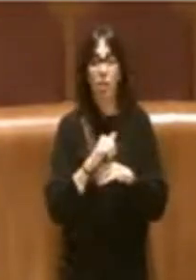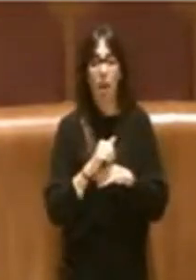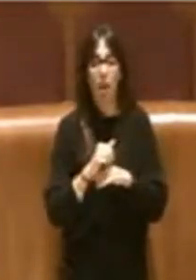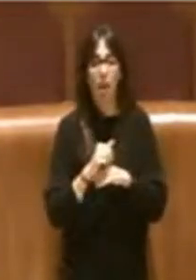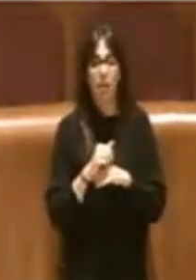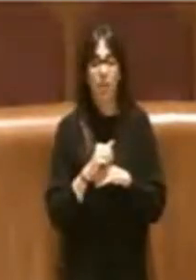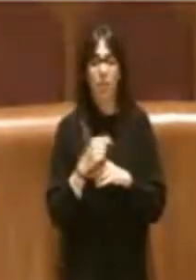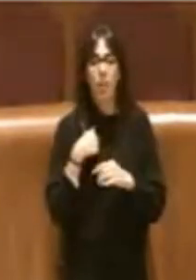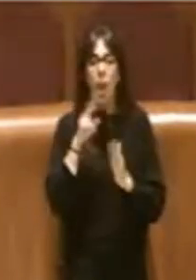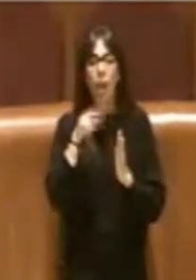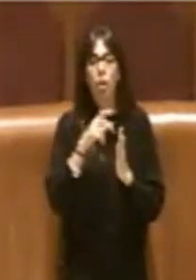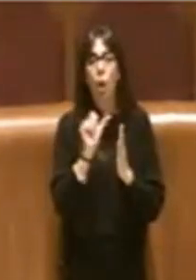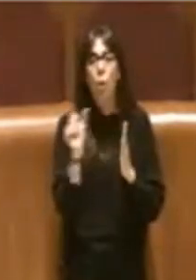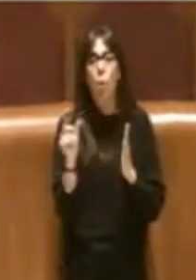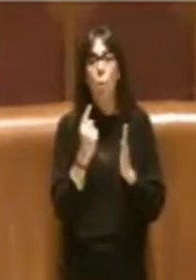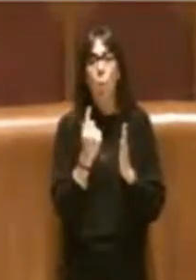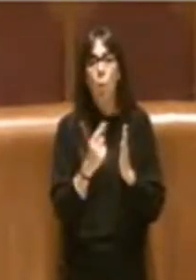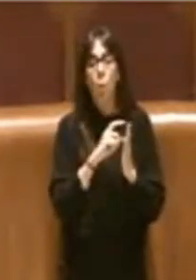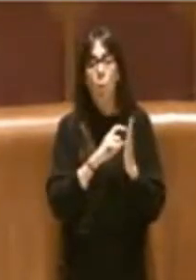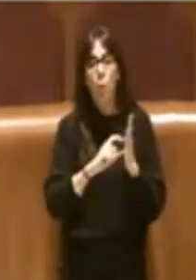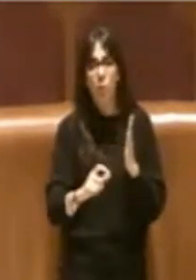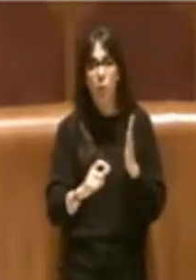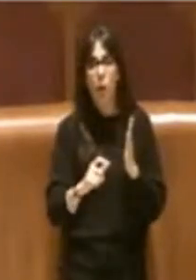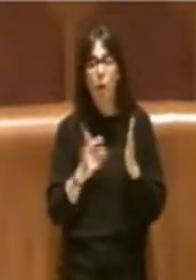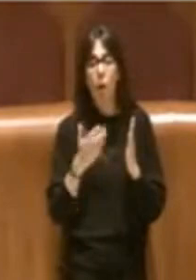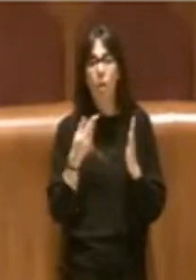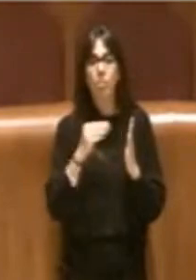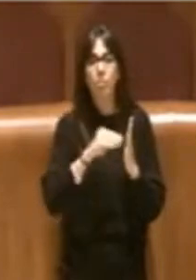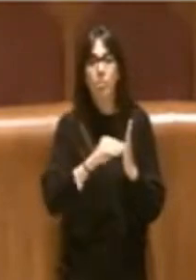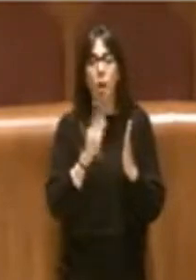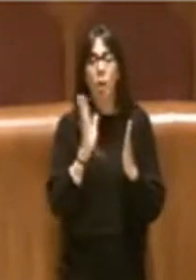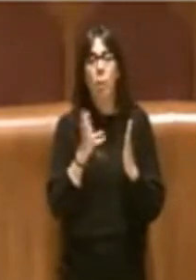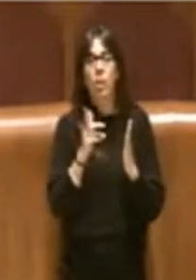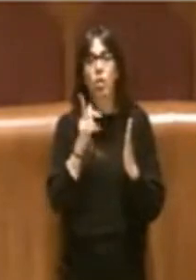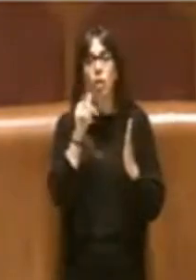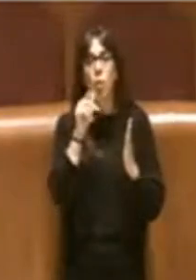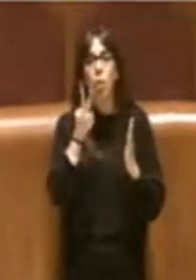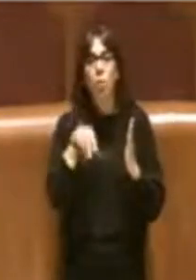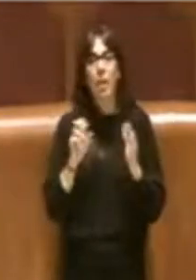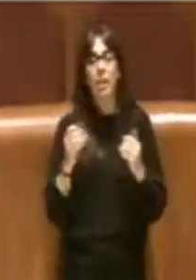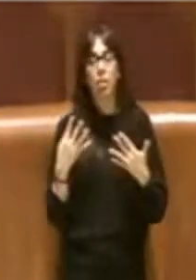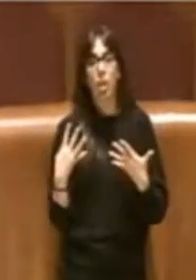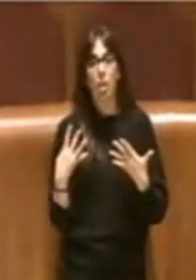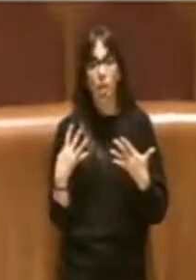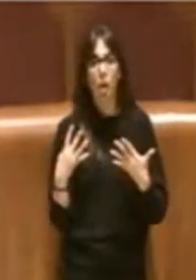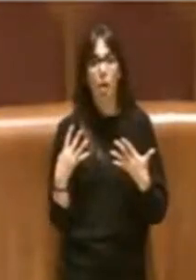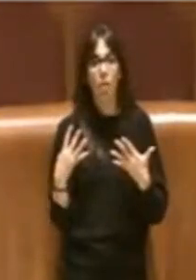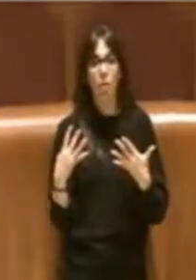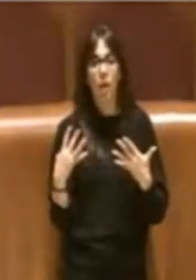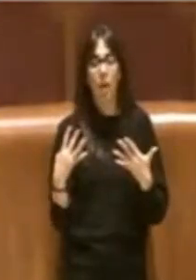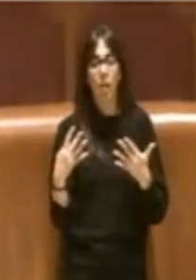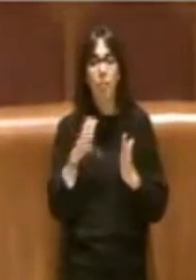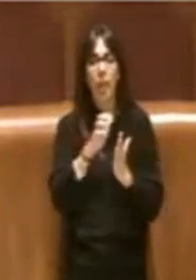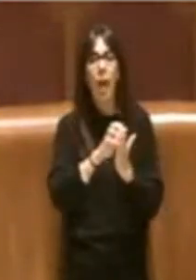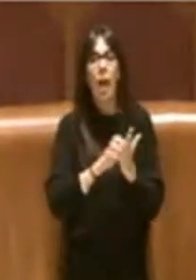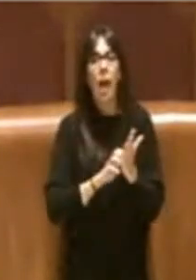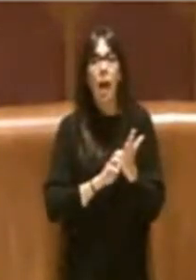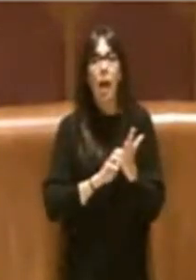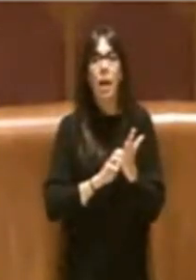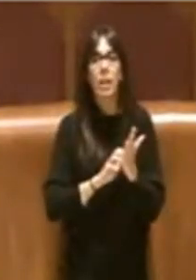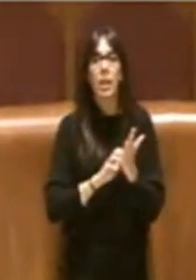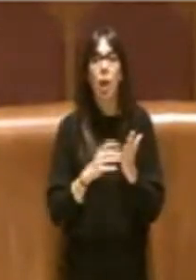passo che è stato riportato il 15 luglio 2019 su un articolo del fatto